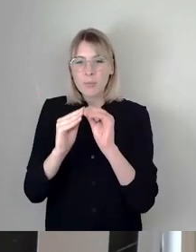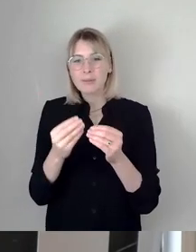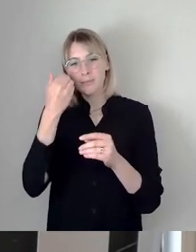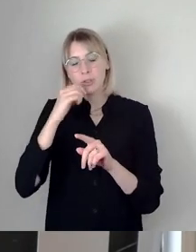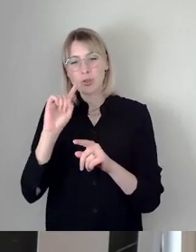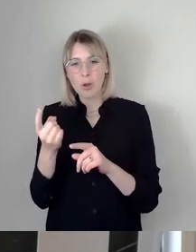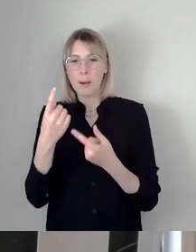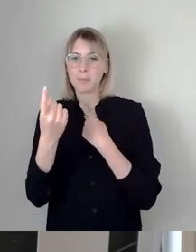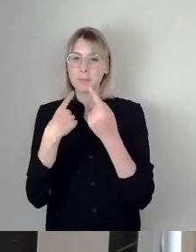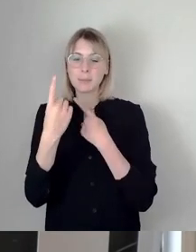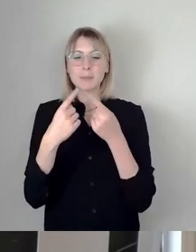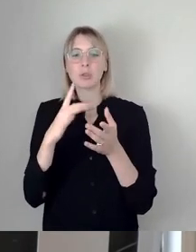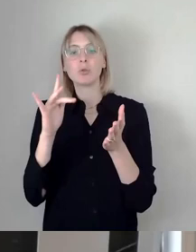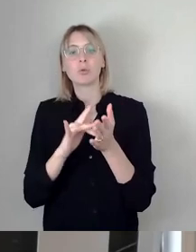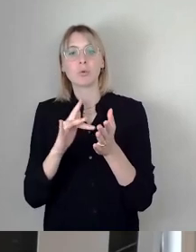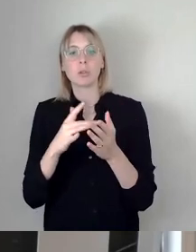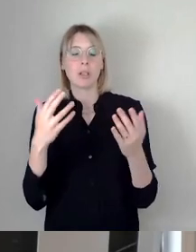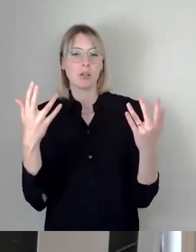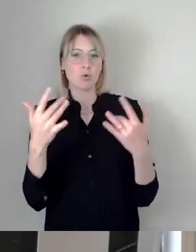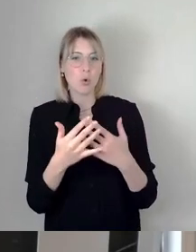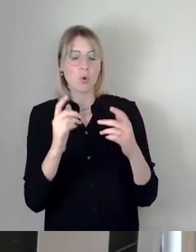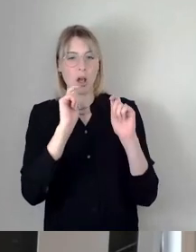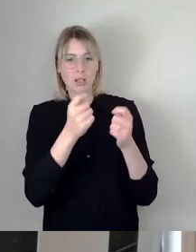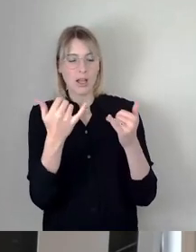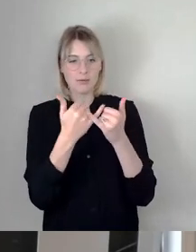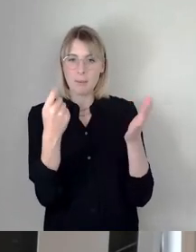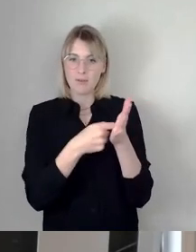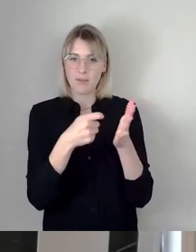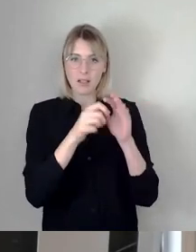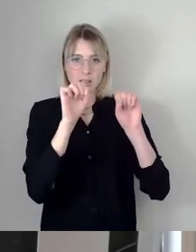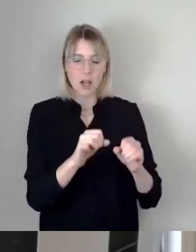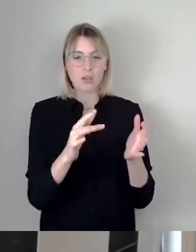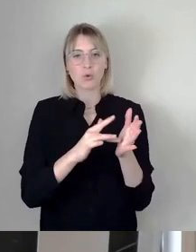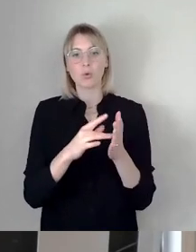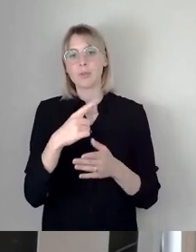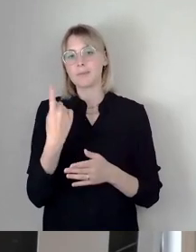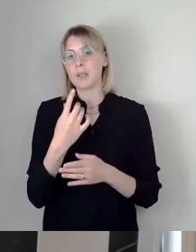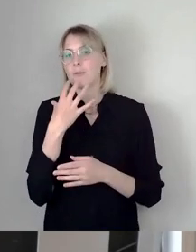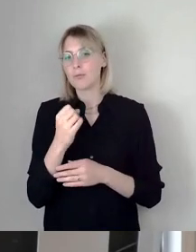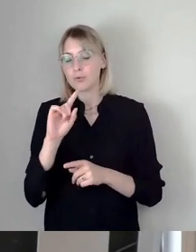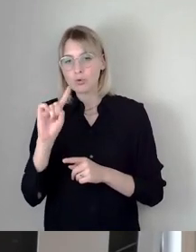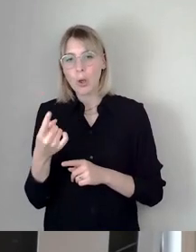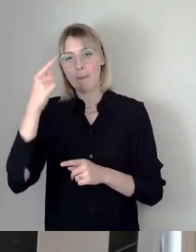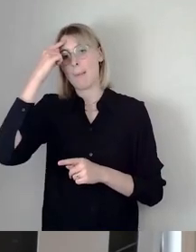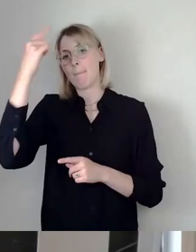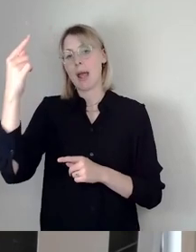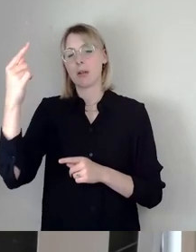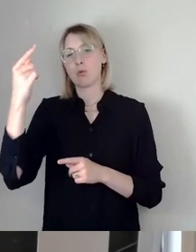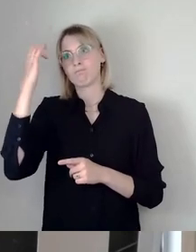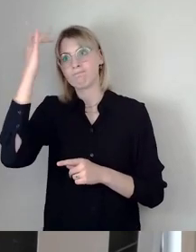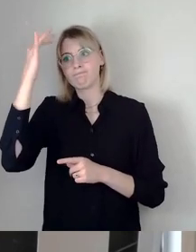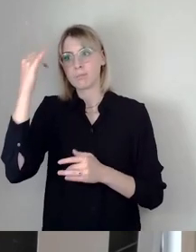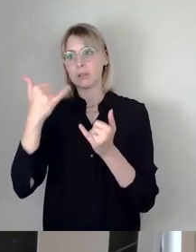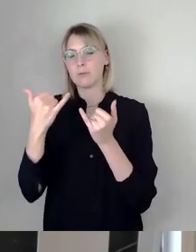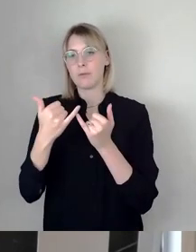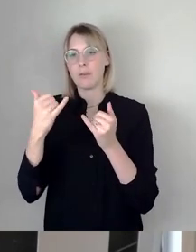wie dieser Grünen-Antrag zu bewerten ist, weil wir uns dazu ganz gerne schon nochmal eine Meinung bilden wollen, bevor wir hier zustimmen